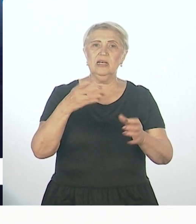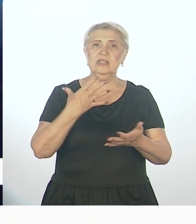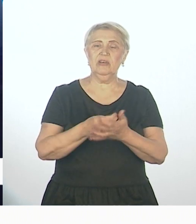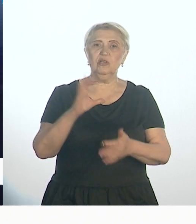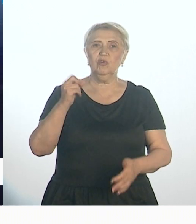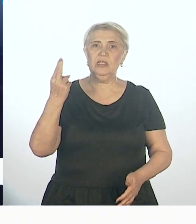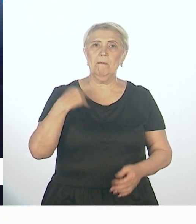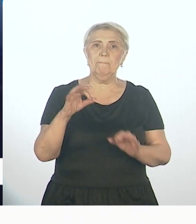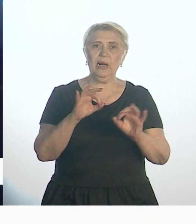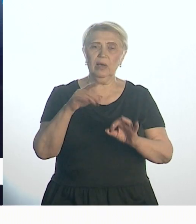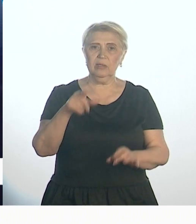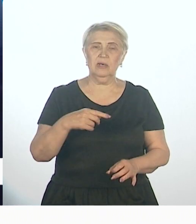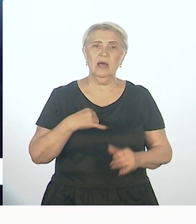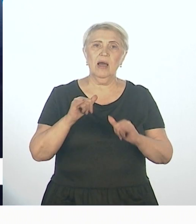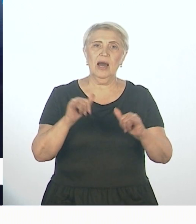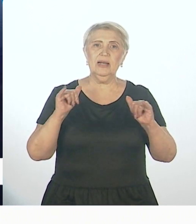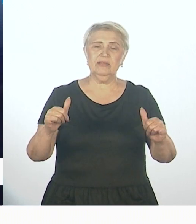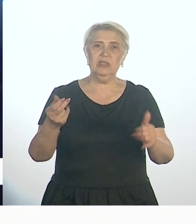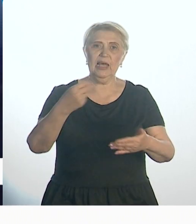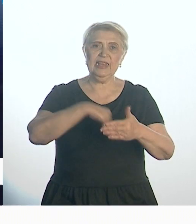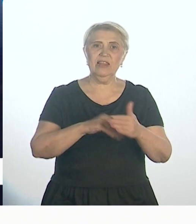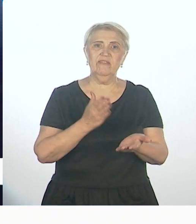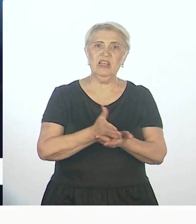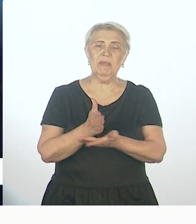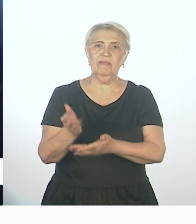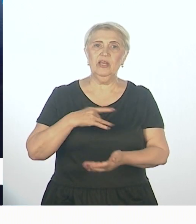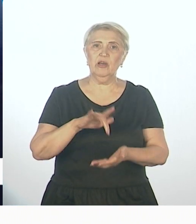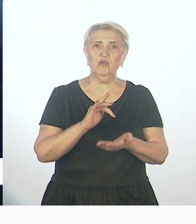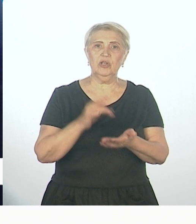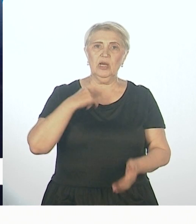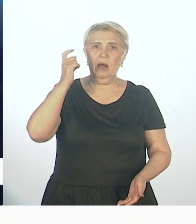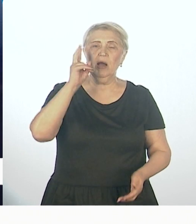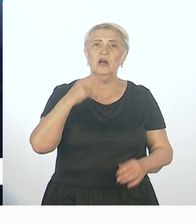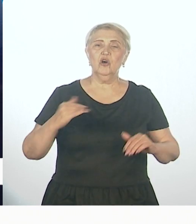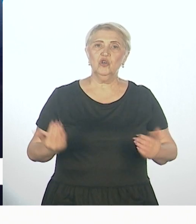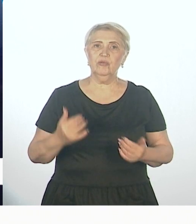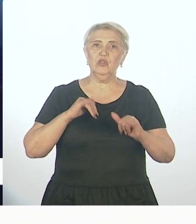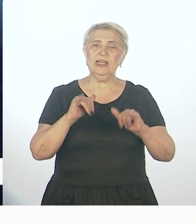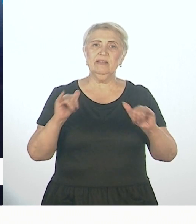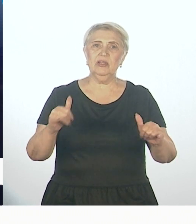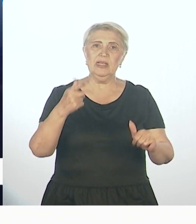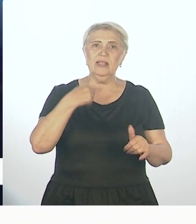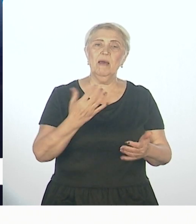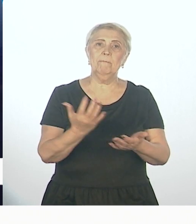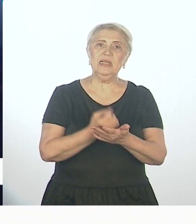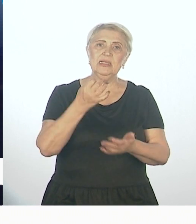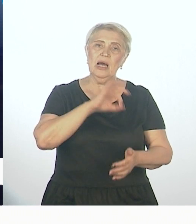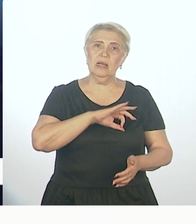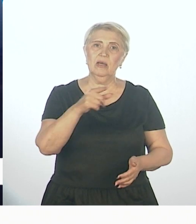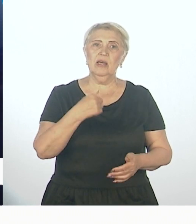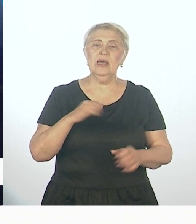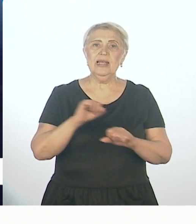проектах, вообще о развитии данного направления в Хабаровске, вот как они живут, развиваются. Они признали, что нельзя